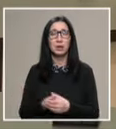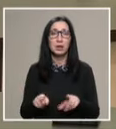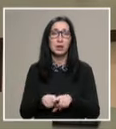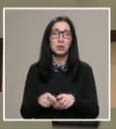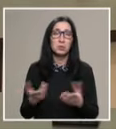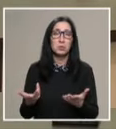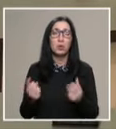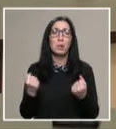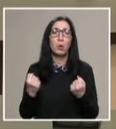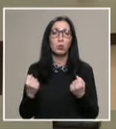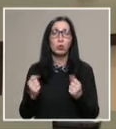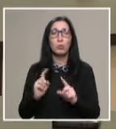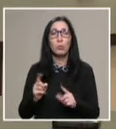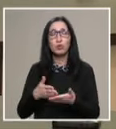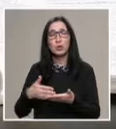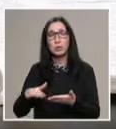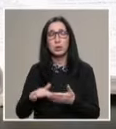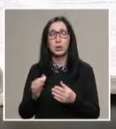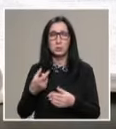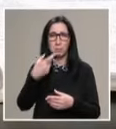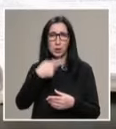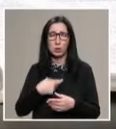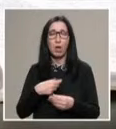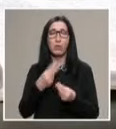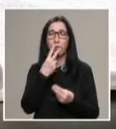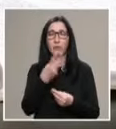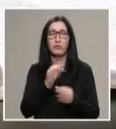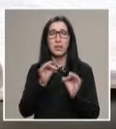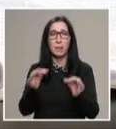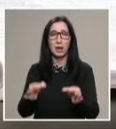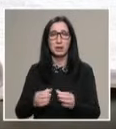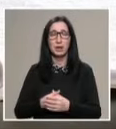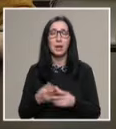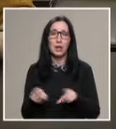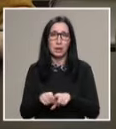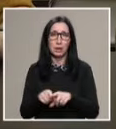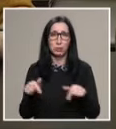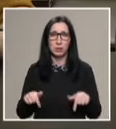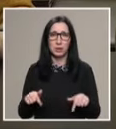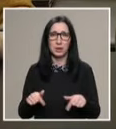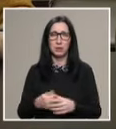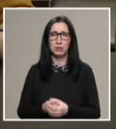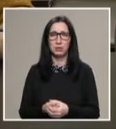като че ли е по-трудно, може да им се отдели персонално внимание, така както в сега